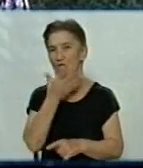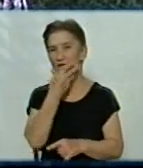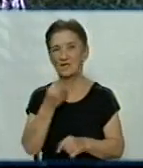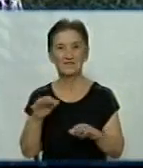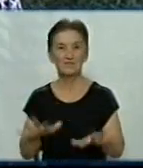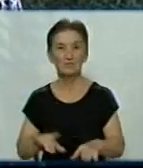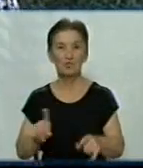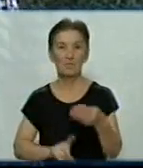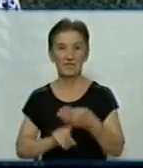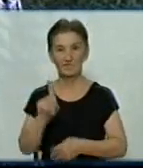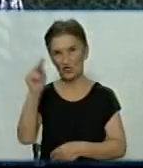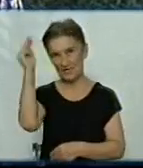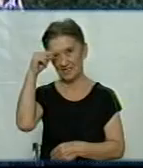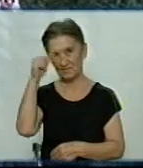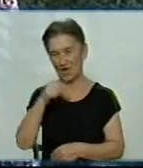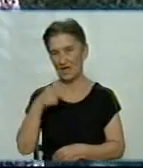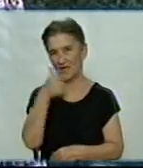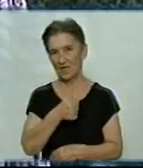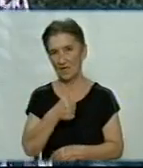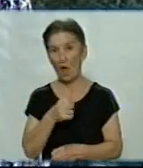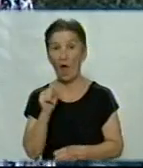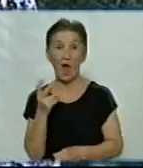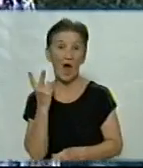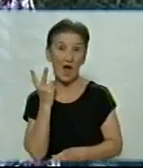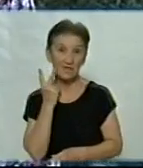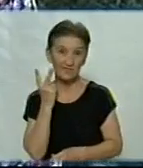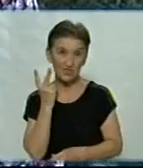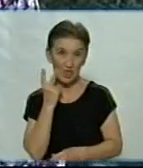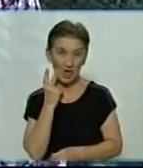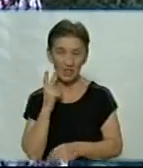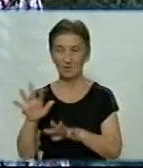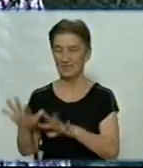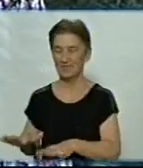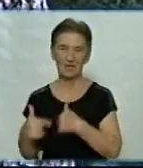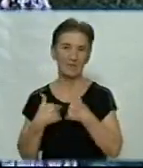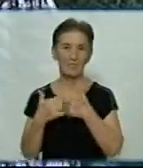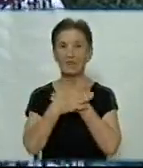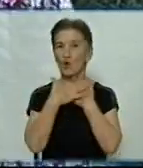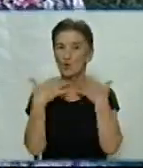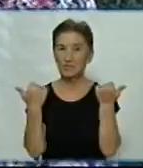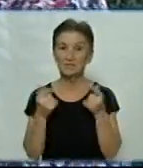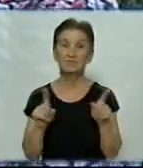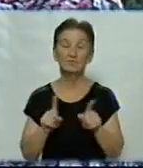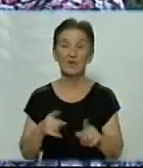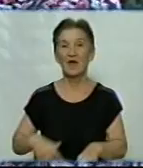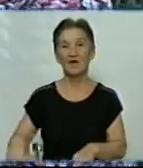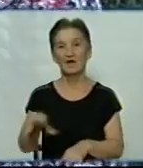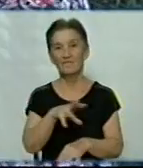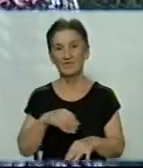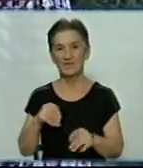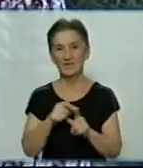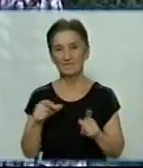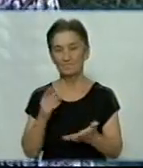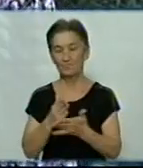для того, щоб почати навчальний рік. А звичайної лінійки нам дуже не хотілося, бо всі з тютерів